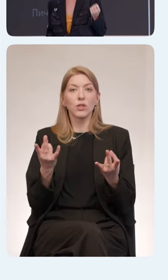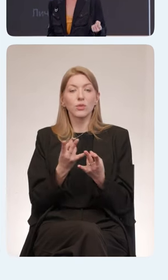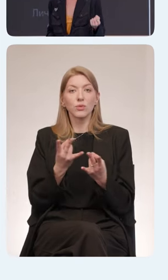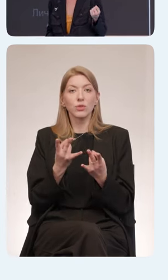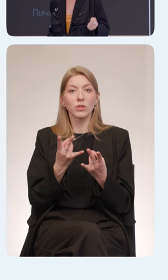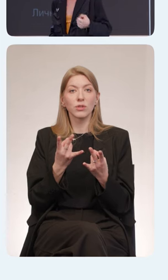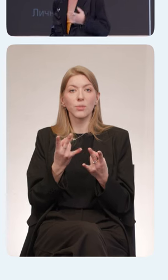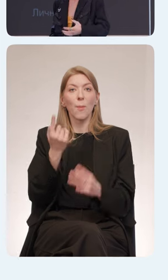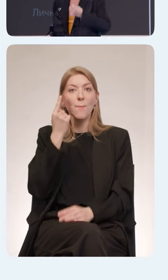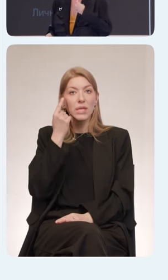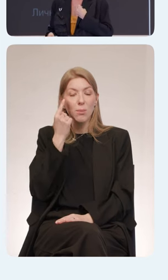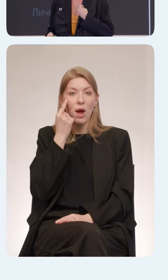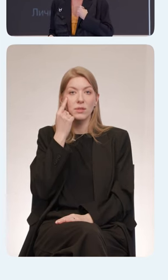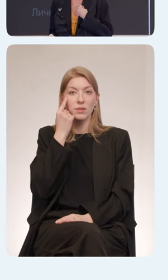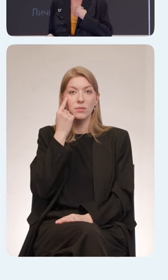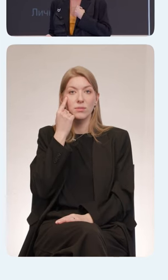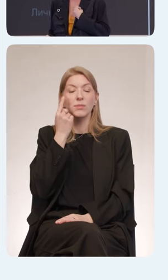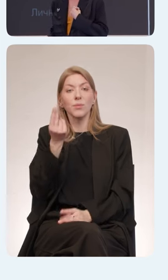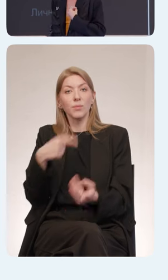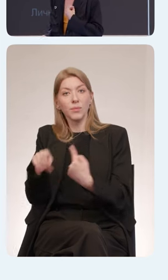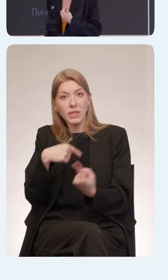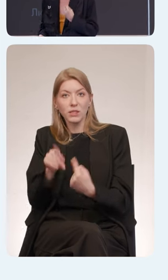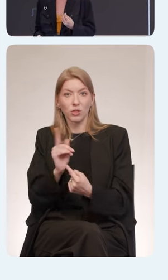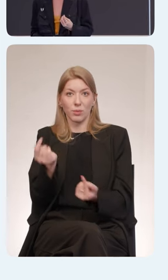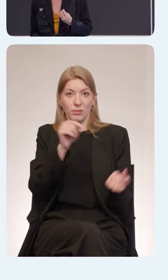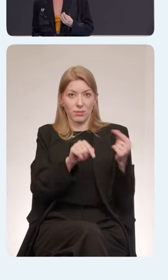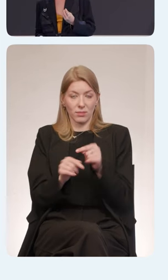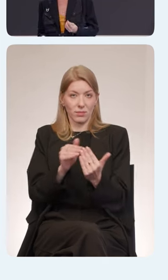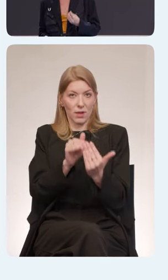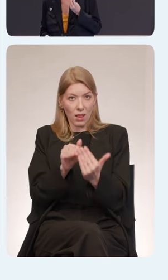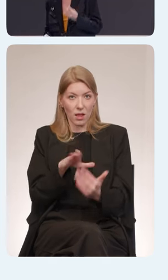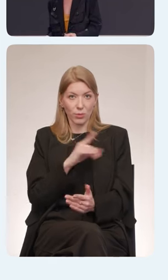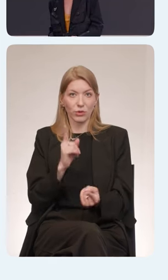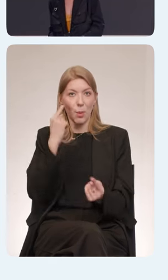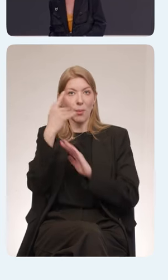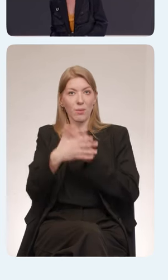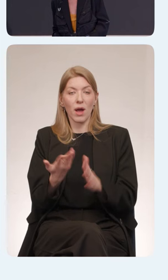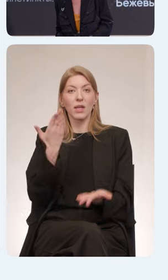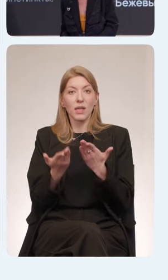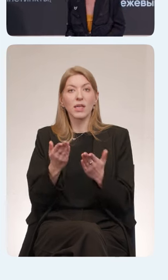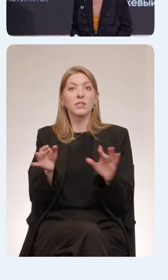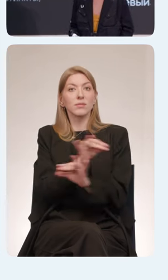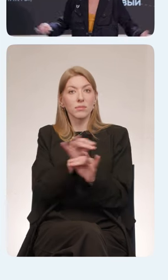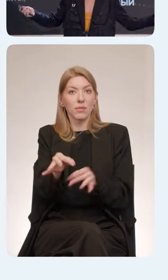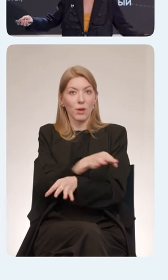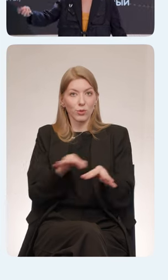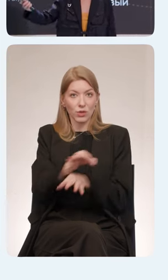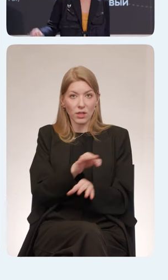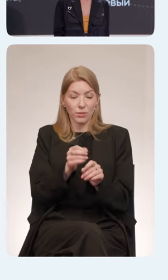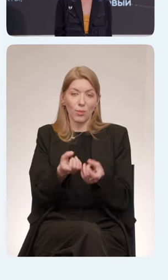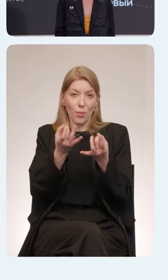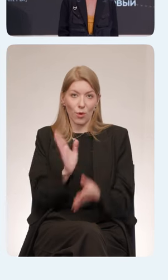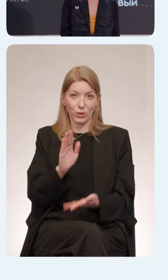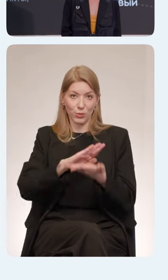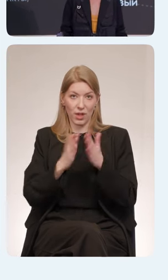чтобы вы понимали бизнес, и бизнес понимал вас в ответ. Если вы говорите с ним на одном языке, вам проще договариваться. Ну и, конечно же, есть